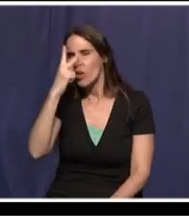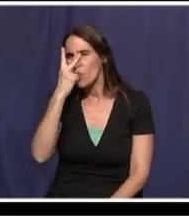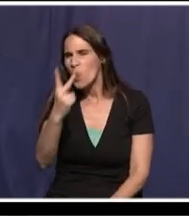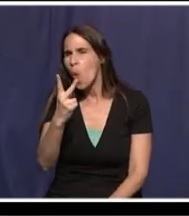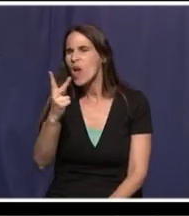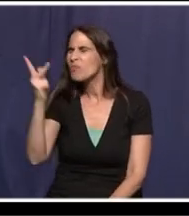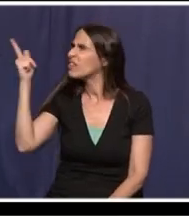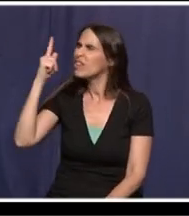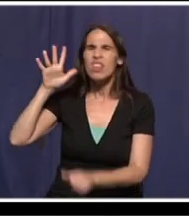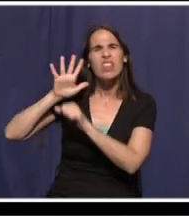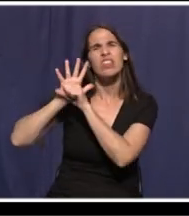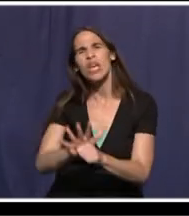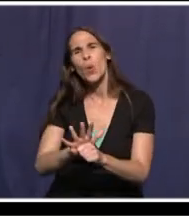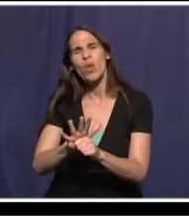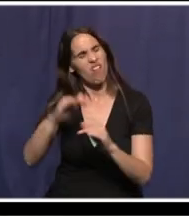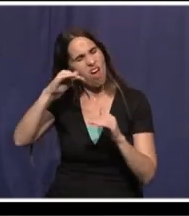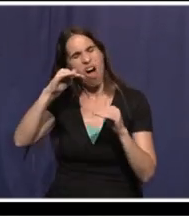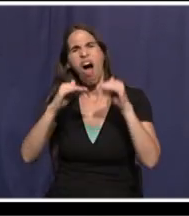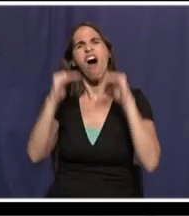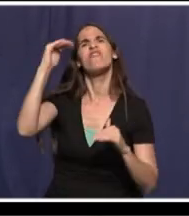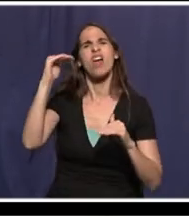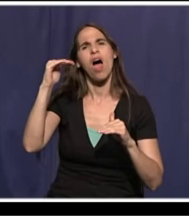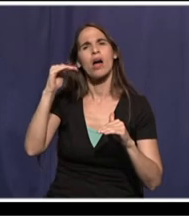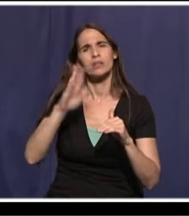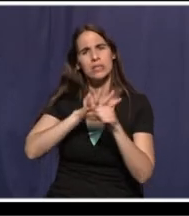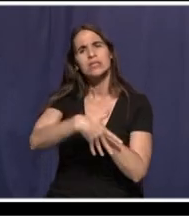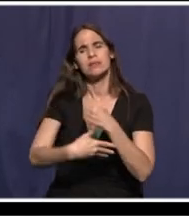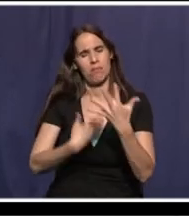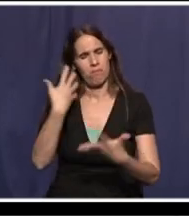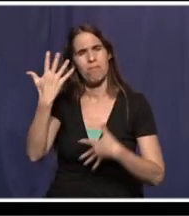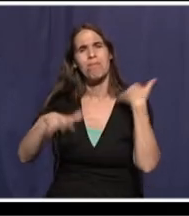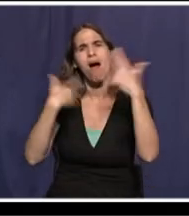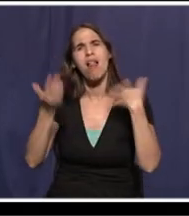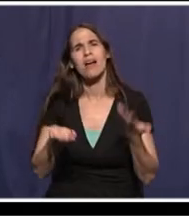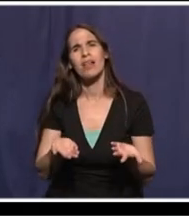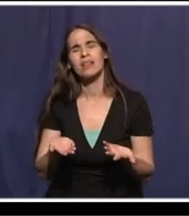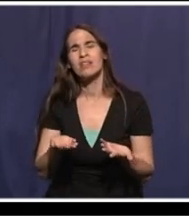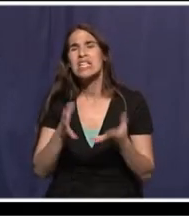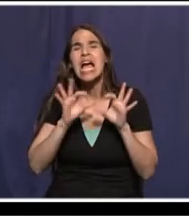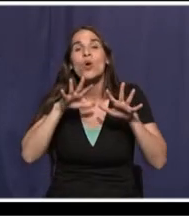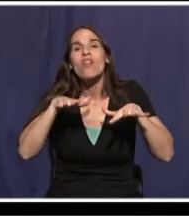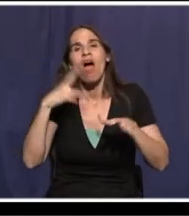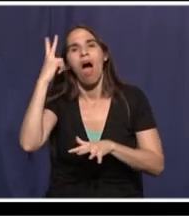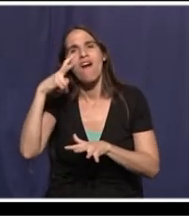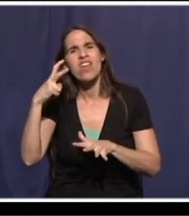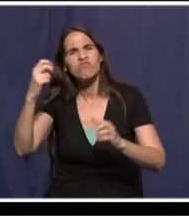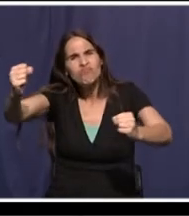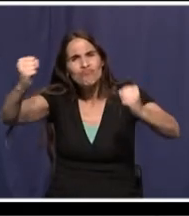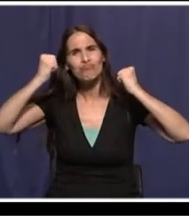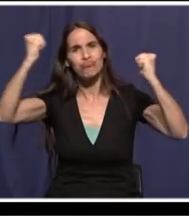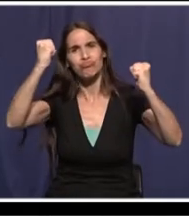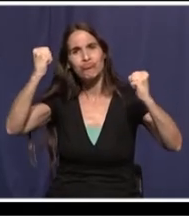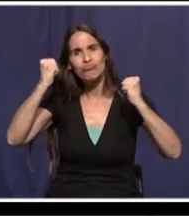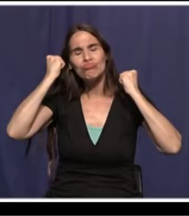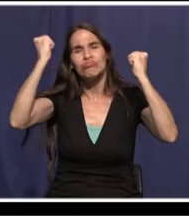הדיכוי ואת ההפליה לאן הביאה אותנו עשרות אלפי ערבים יצאו בהפגנות